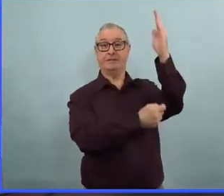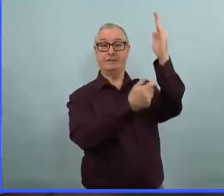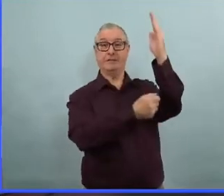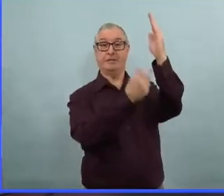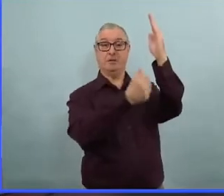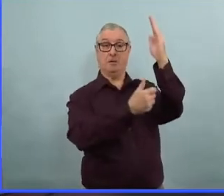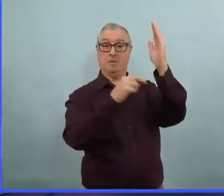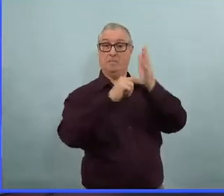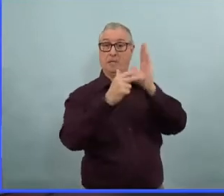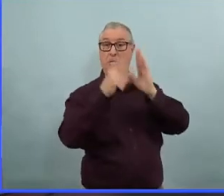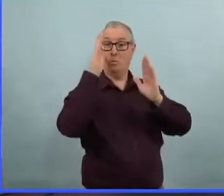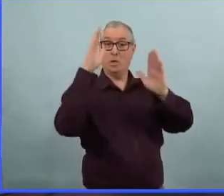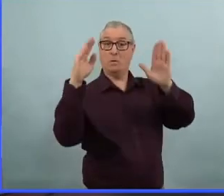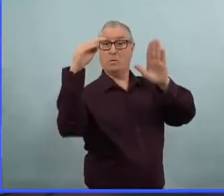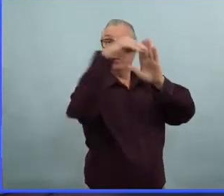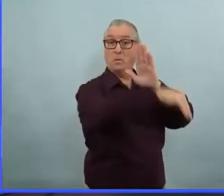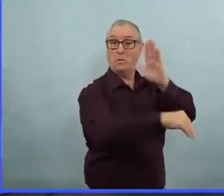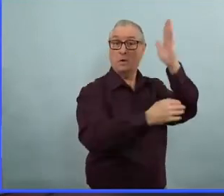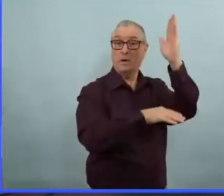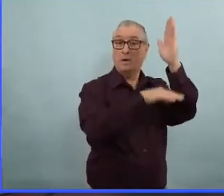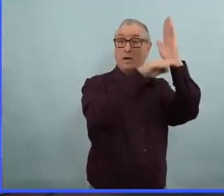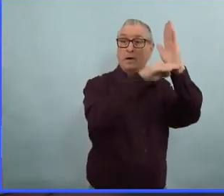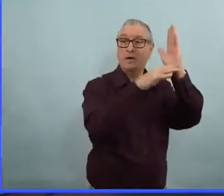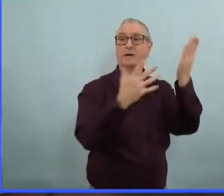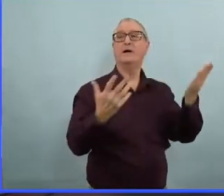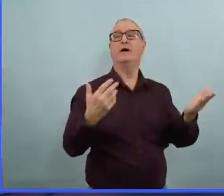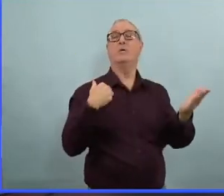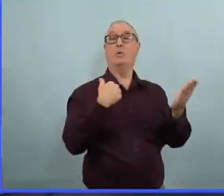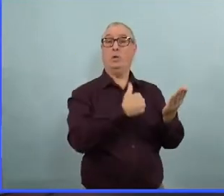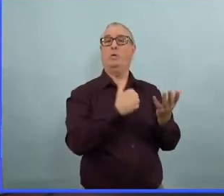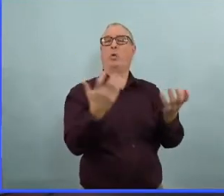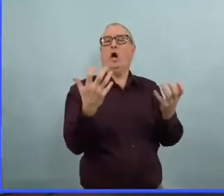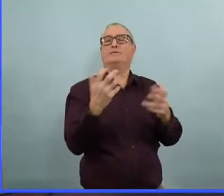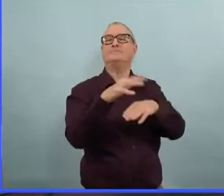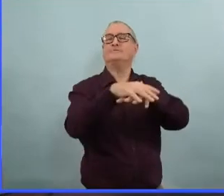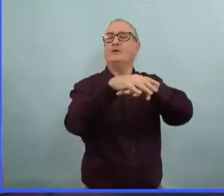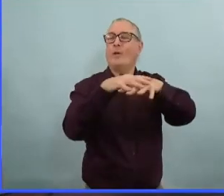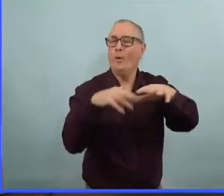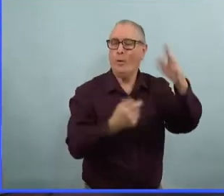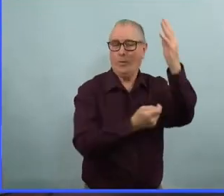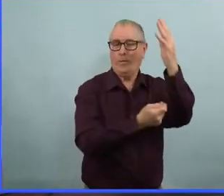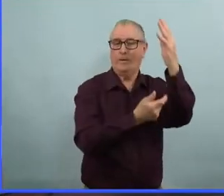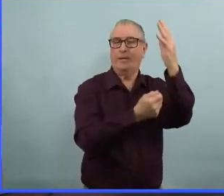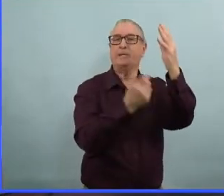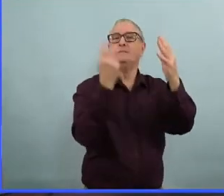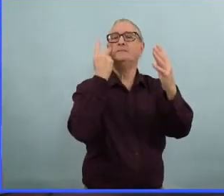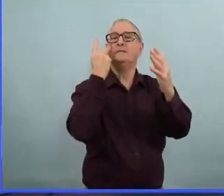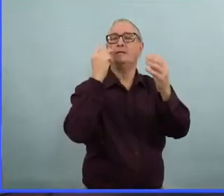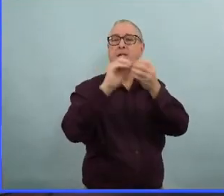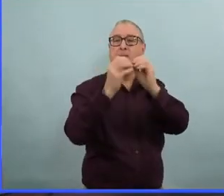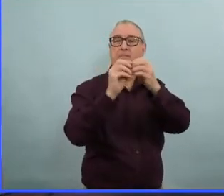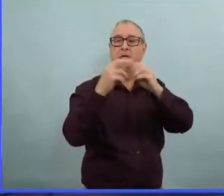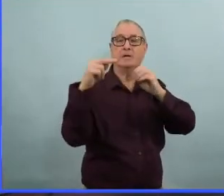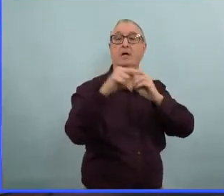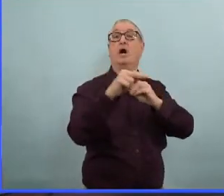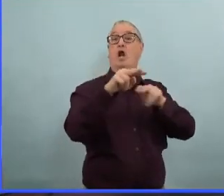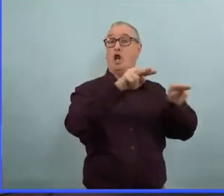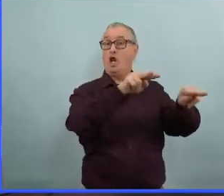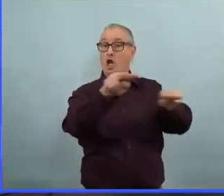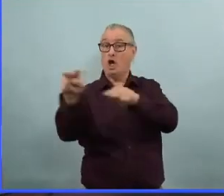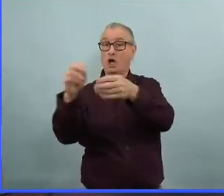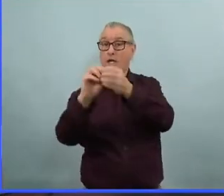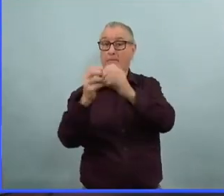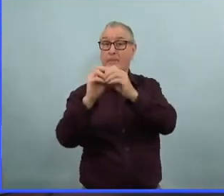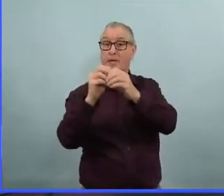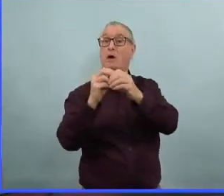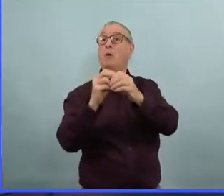avance de manière prudente. On va évaluer les effets de cet assouplissement de restrictions avant de passer à la suite. Donc, encore une fois,